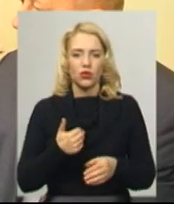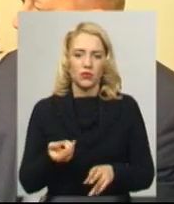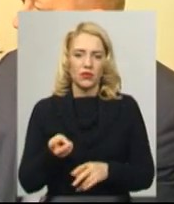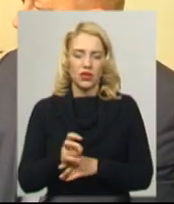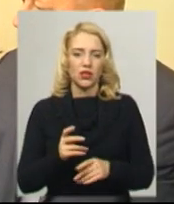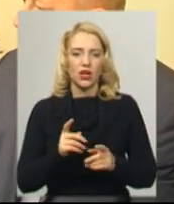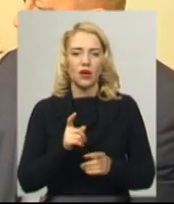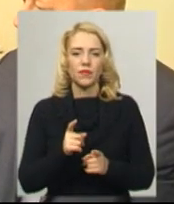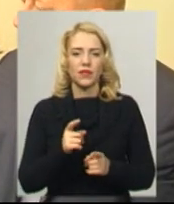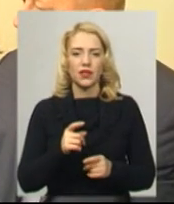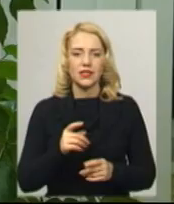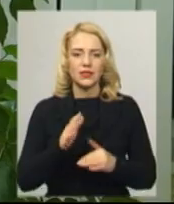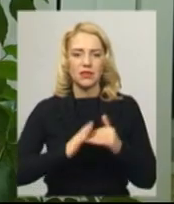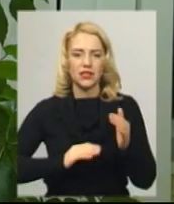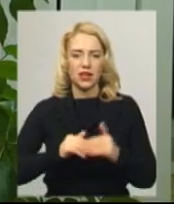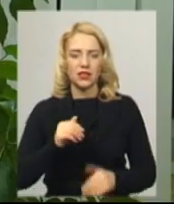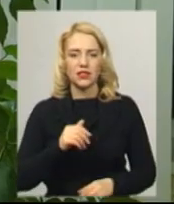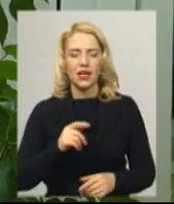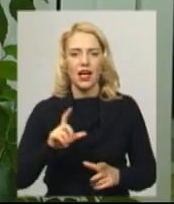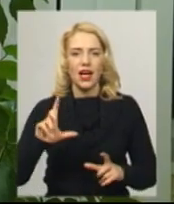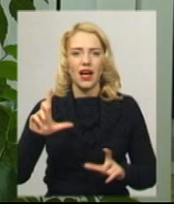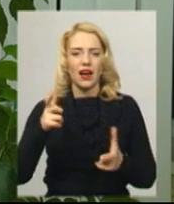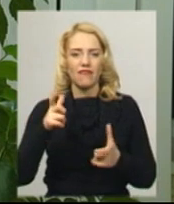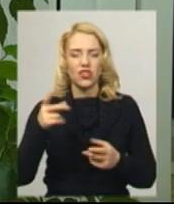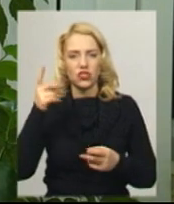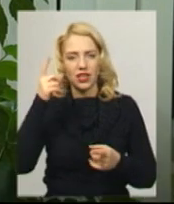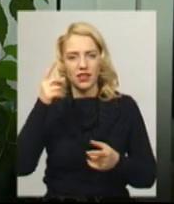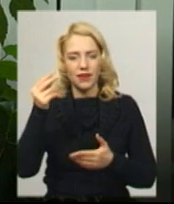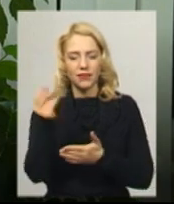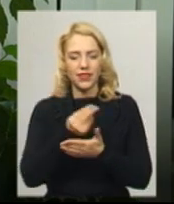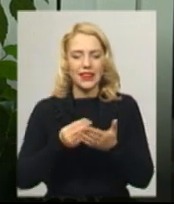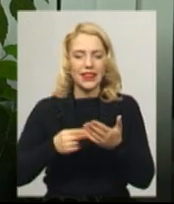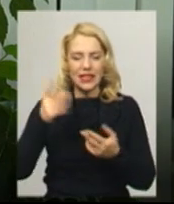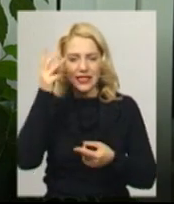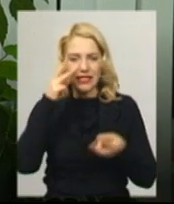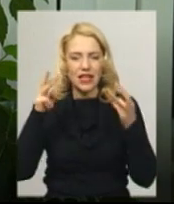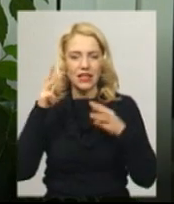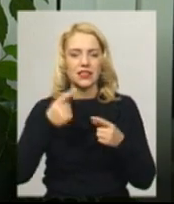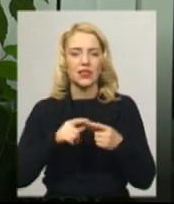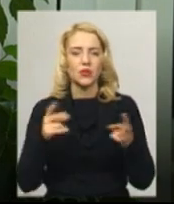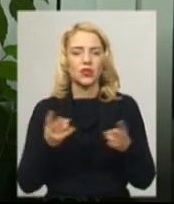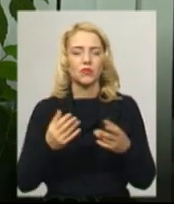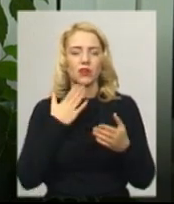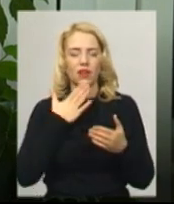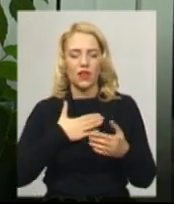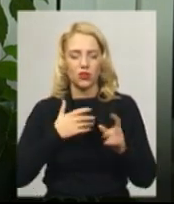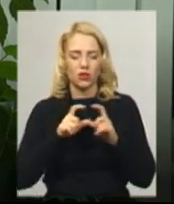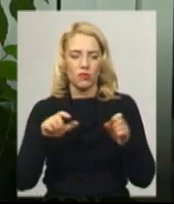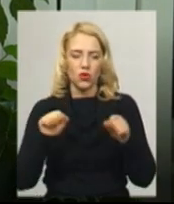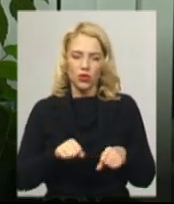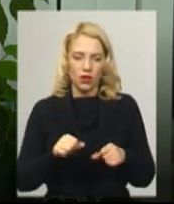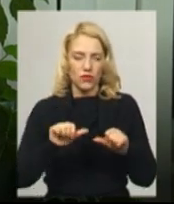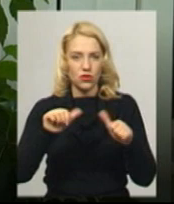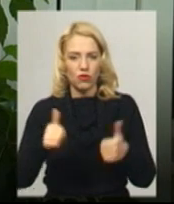Спеціальність – графічний дизайн. Графічний дизайн – це те, що є надзвичайно потрібним для нашої структури. Це можливість оформлення якихось